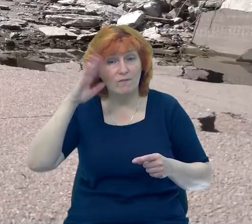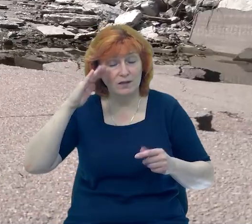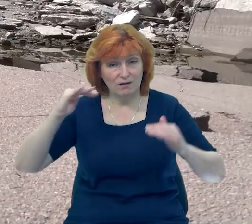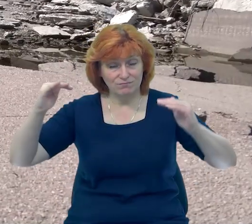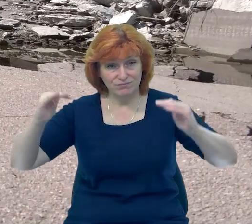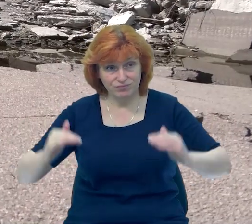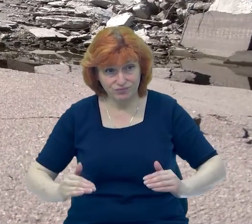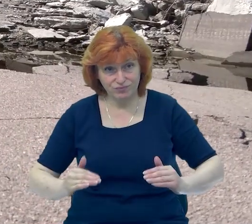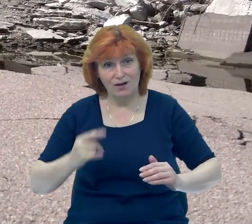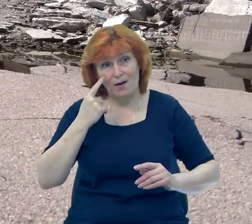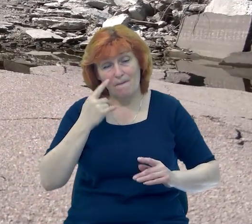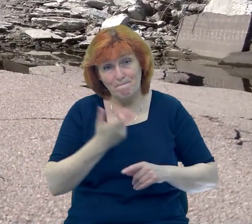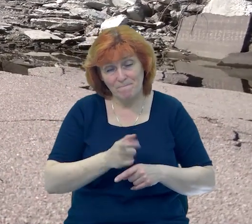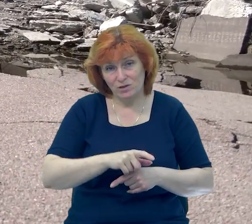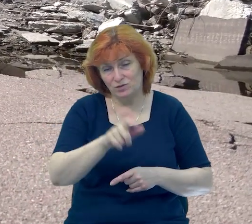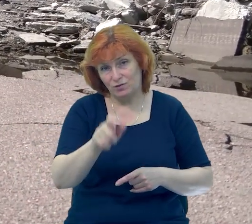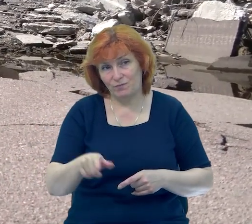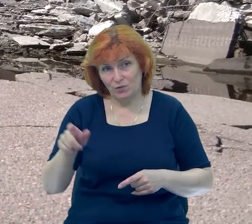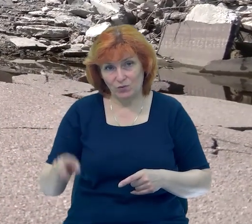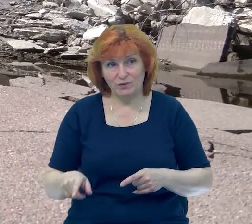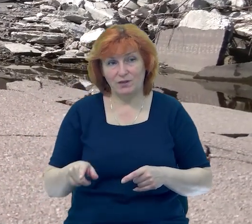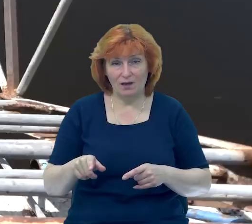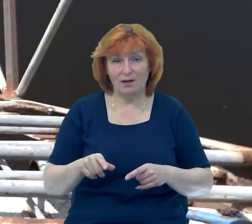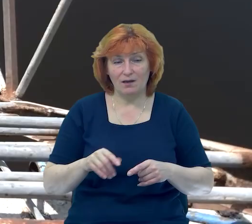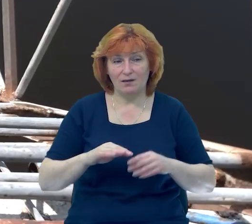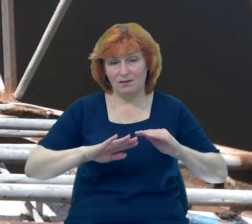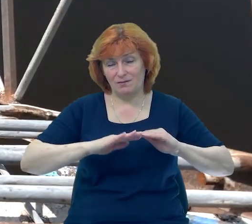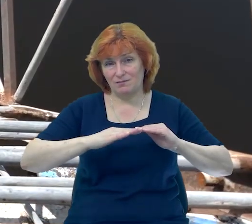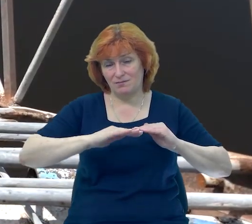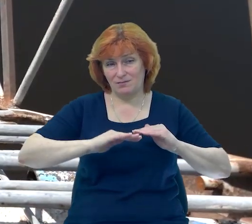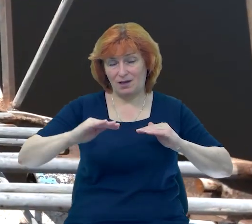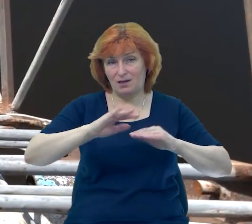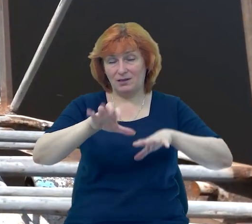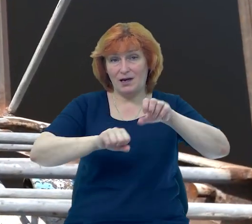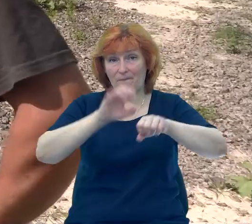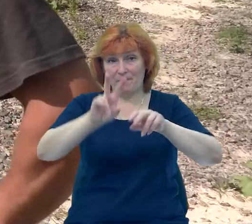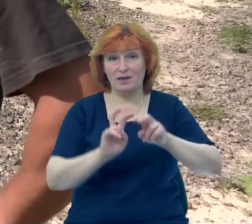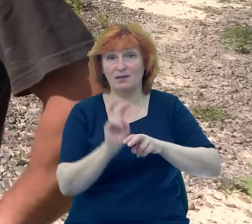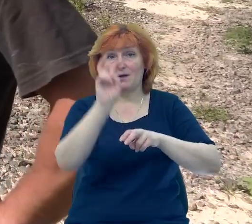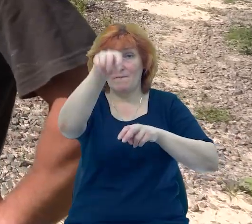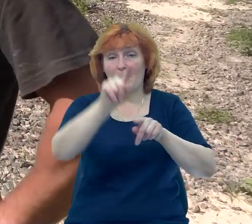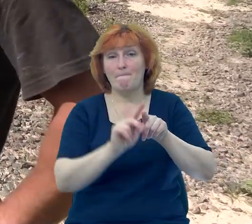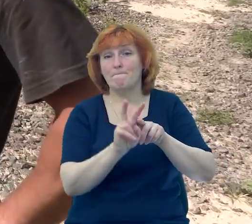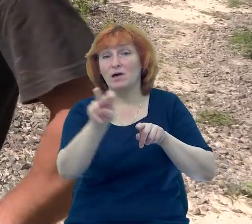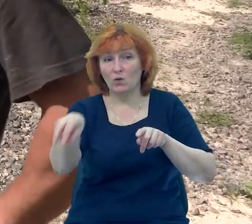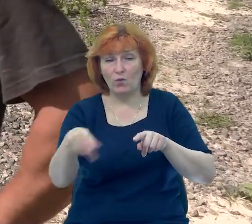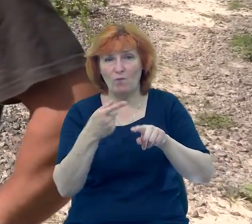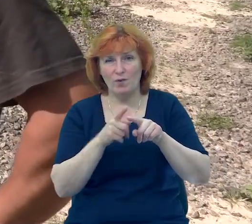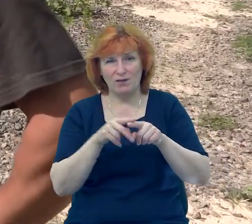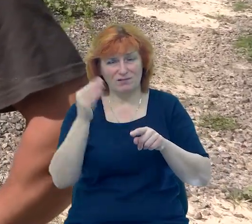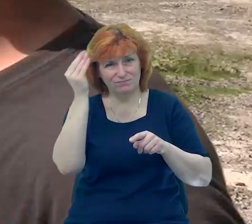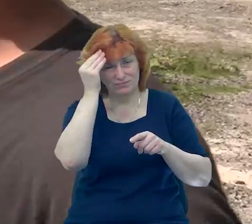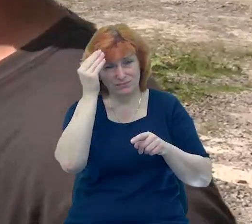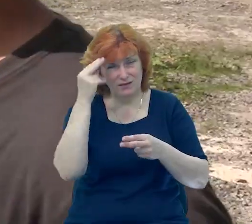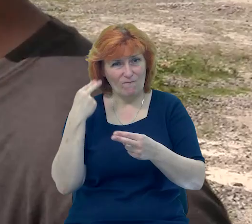спадає, більшість людей, так друге літо поспіль, залазять драбиною на зруйнований міст і переходять ним. Човна втопили навмисно, каже